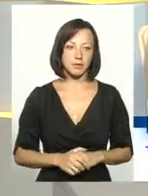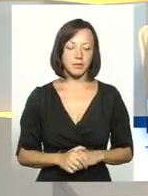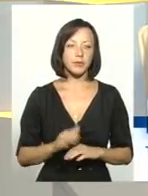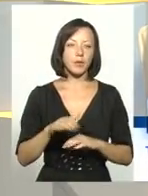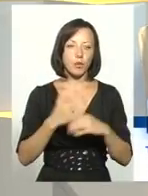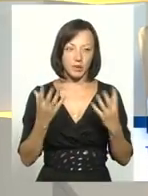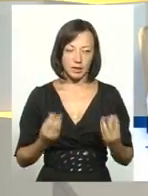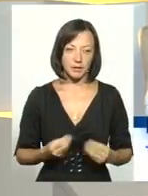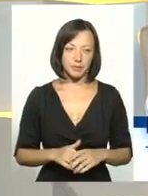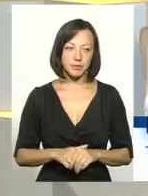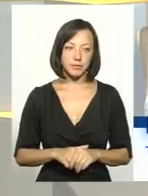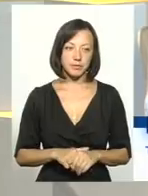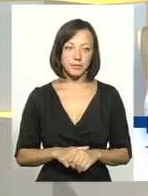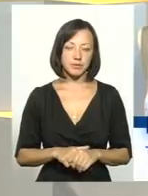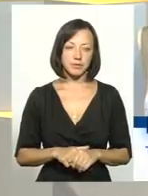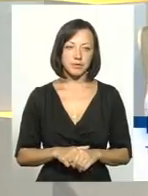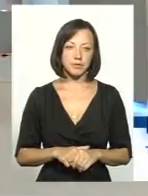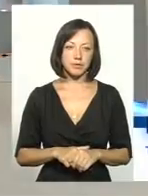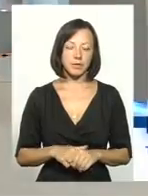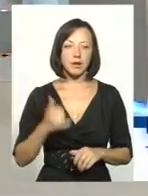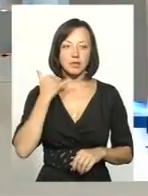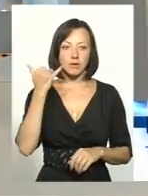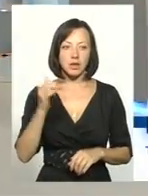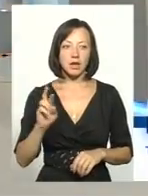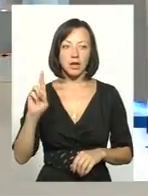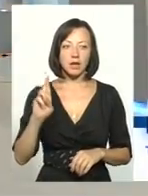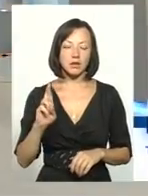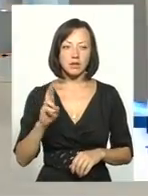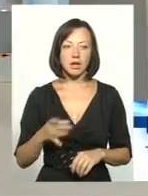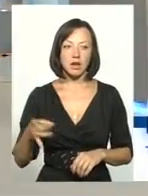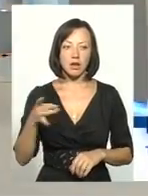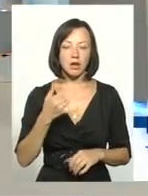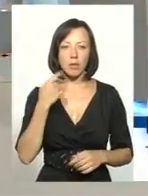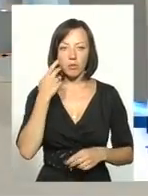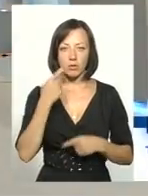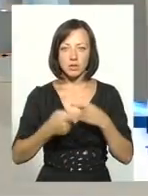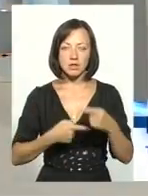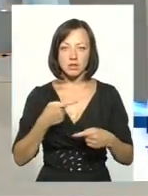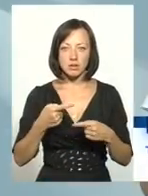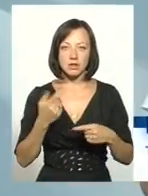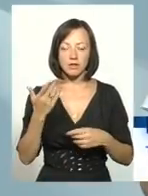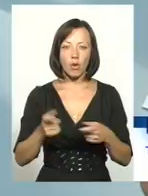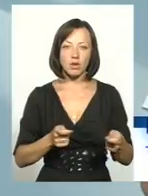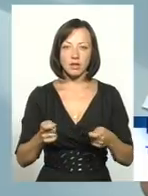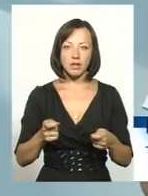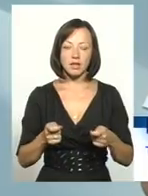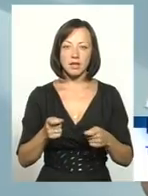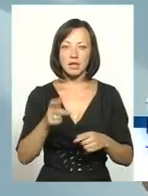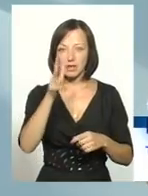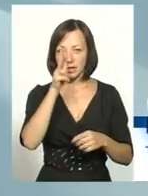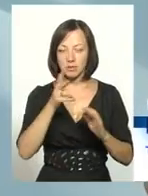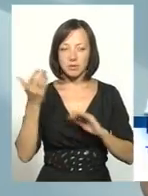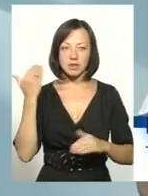Добрий день. Добро здоров'я. До вас дзвонив Ярмоленко, я постійно до вас дзвонив. З цим координатором вашим, я десь місяців три назад